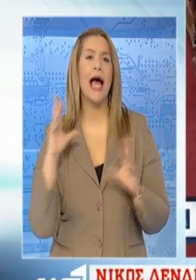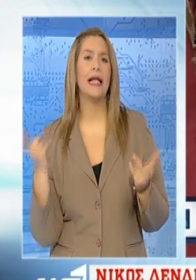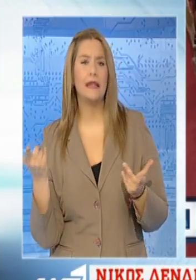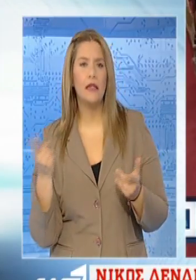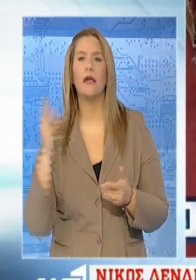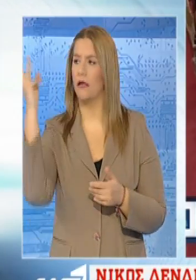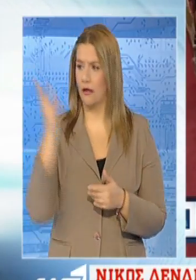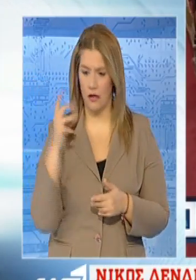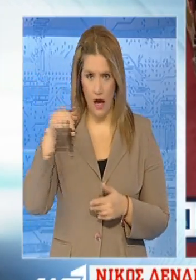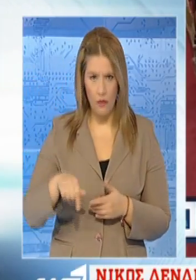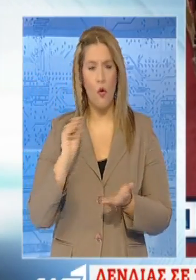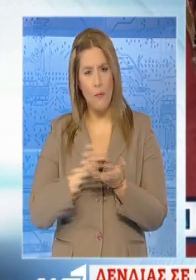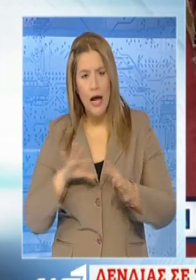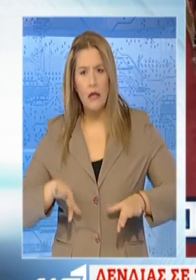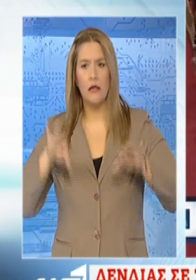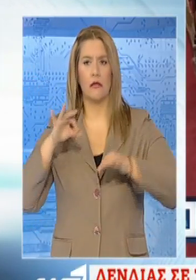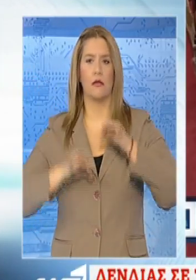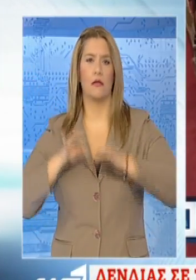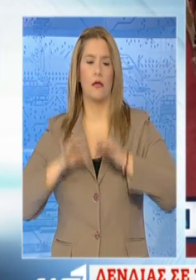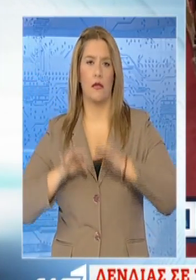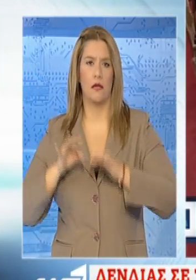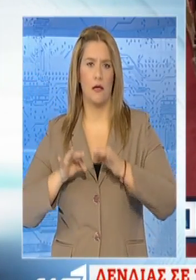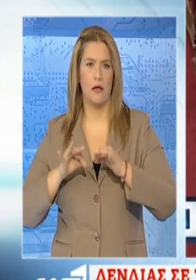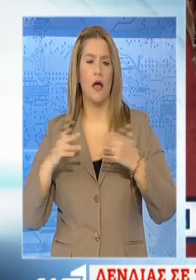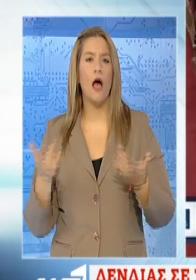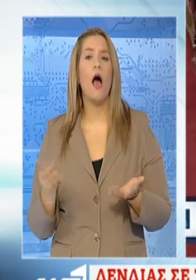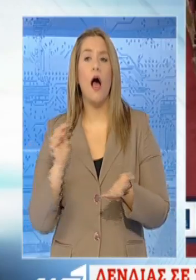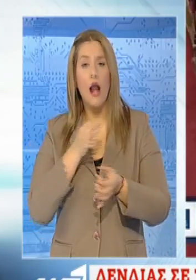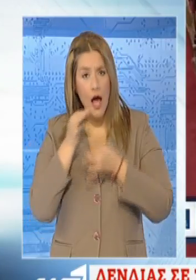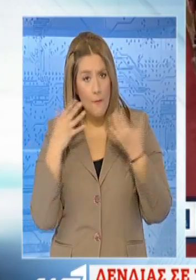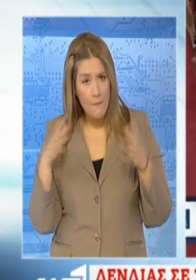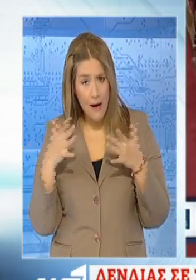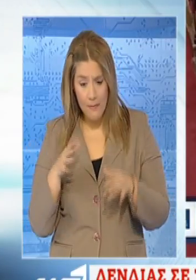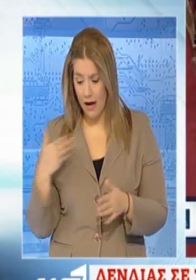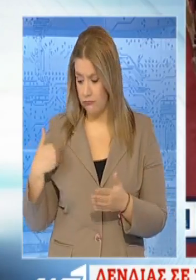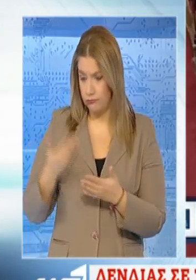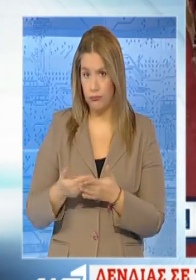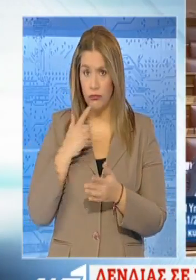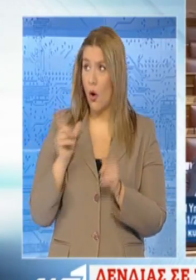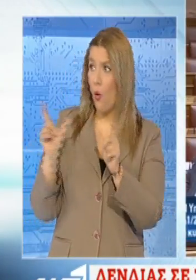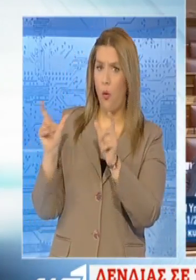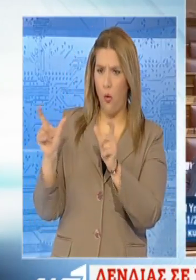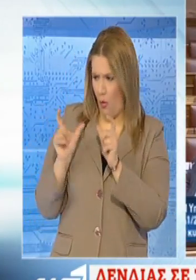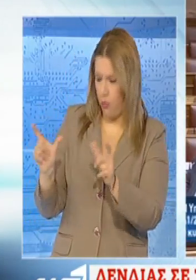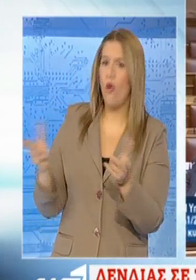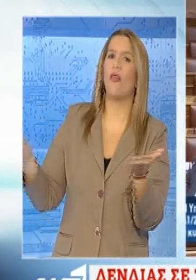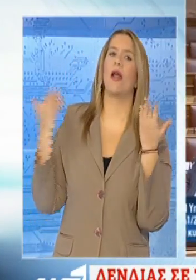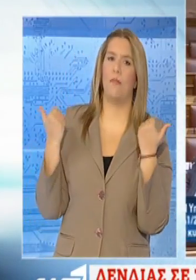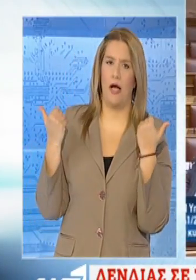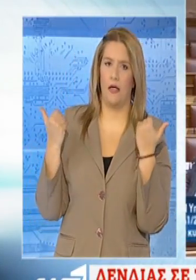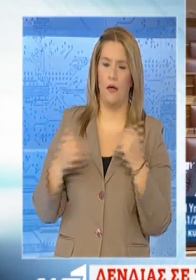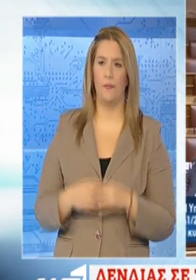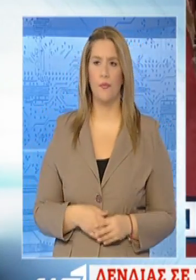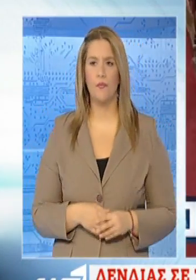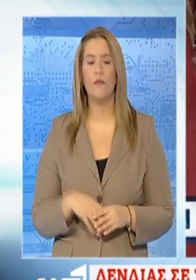στην Αθήνα και να αρχίσουν οι διαπραγματεύσεις, έχοντας ήδη εκχωρήσει, ξαναλείω, αυτό που εσείς μας λέγατε κόκκινες γραμμές. Μια και έγινε της